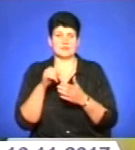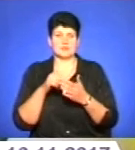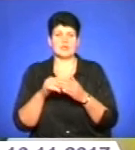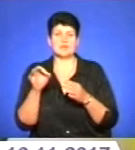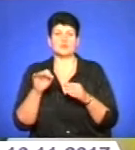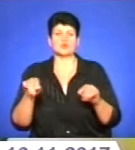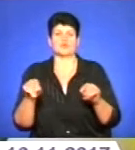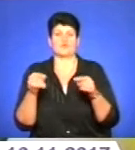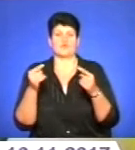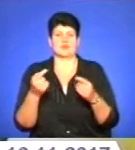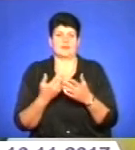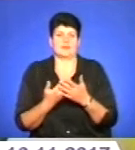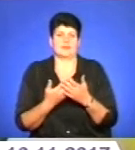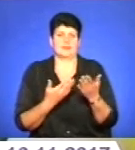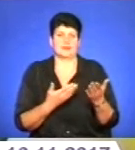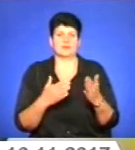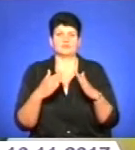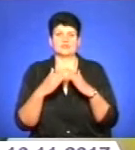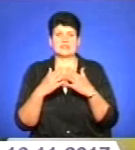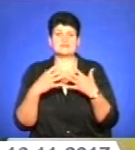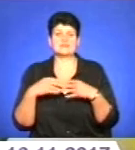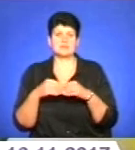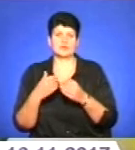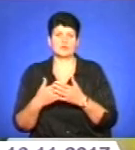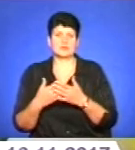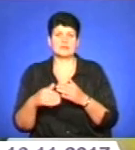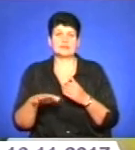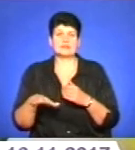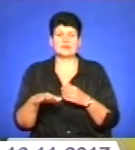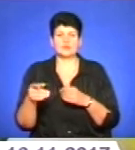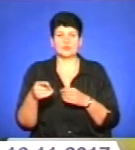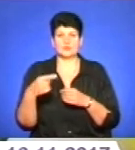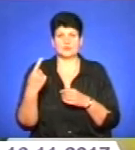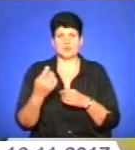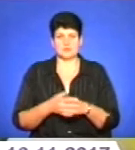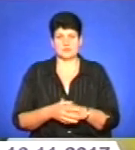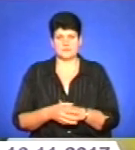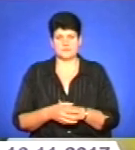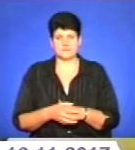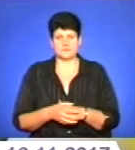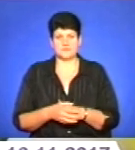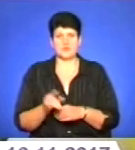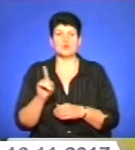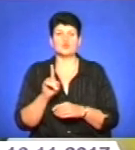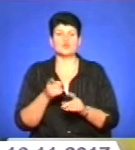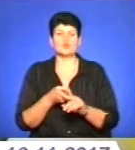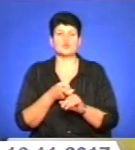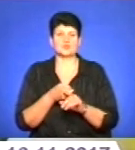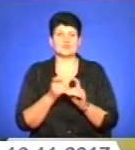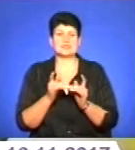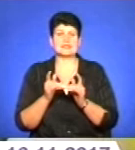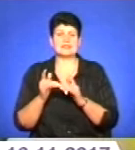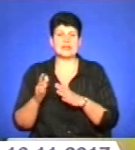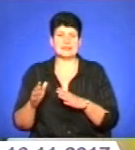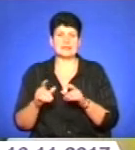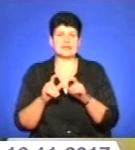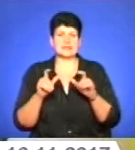створення таких будинків сімейного типу на території Тернопільської області. Що стосується інтернатних